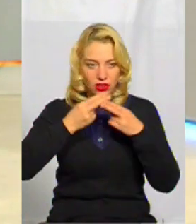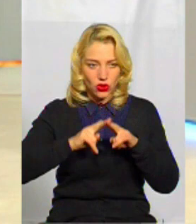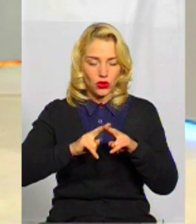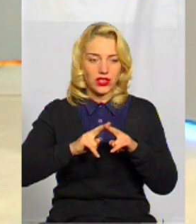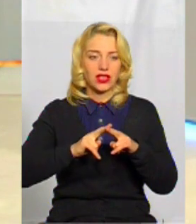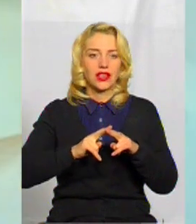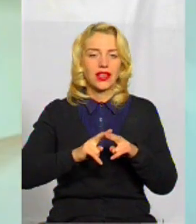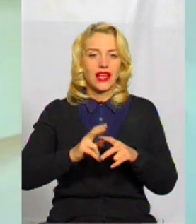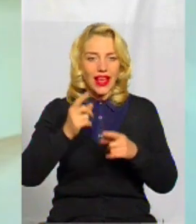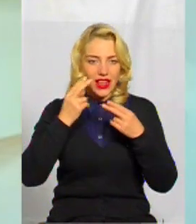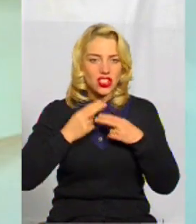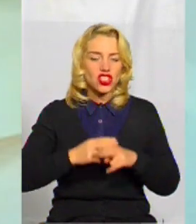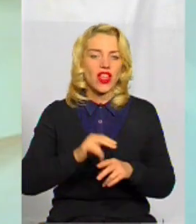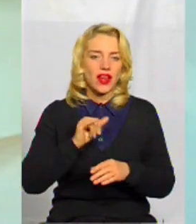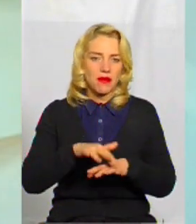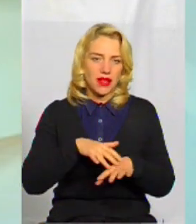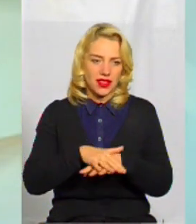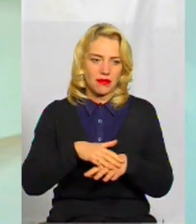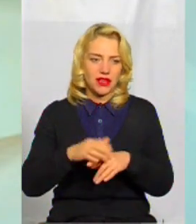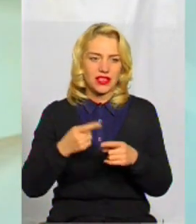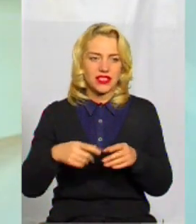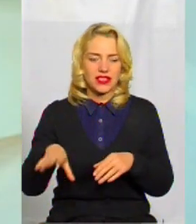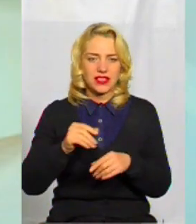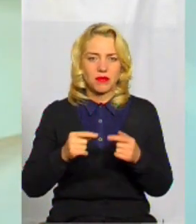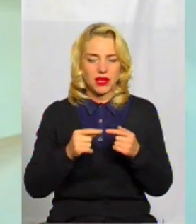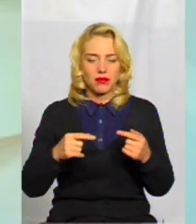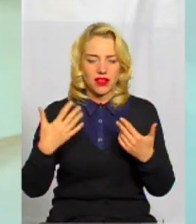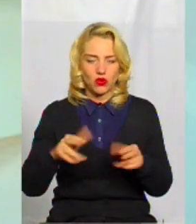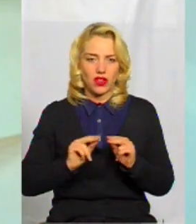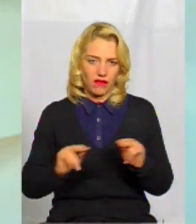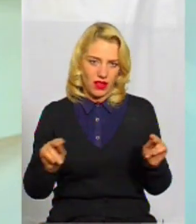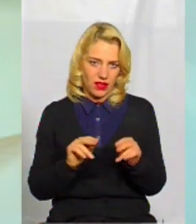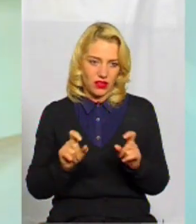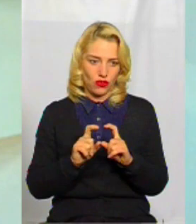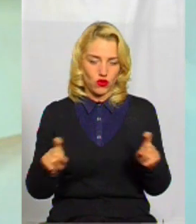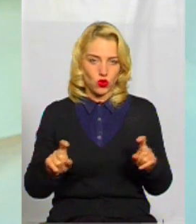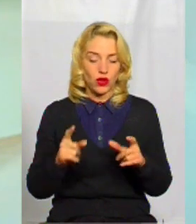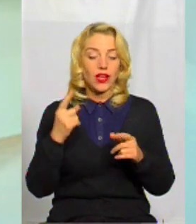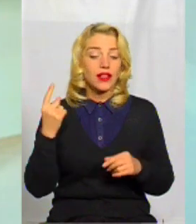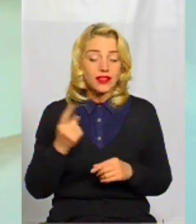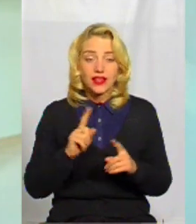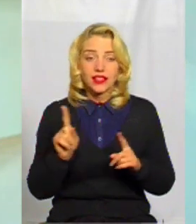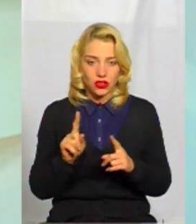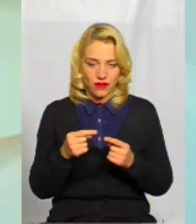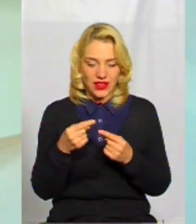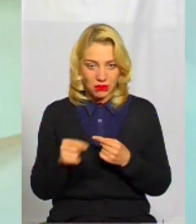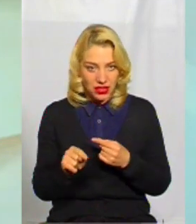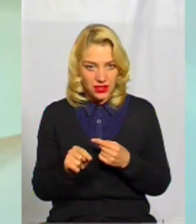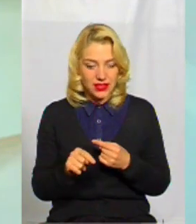інженерінг і математика. І ці всі предмети вже викладаються у школі. Єдина відмінність в тому, що